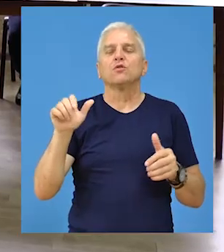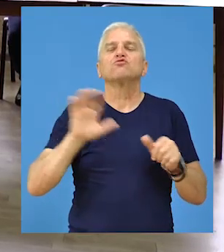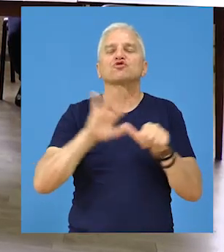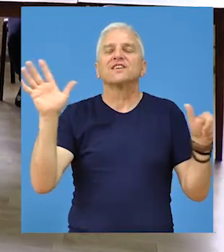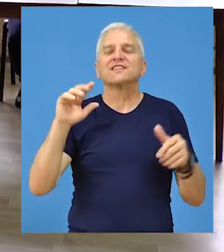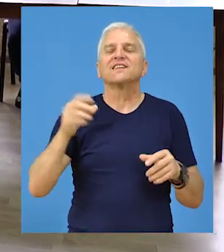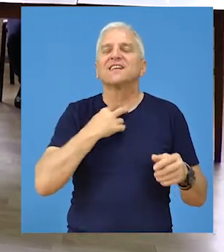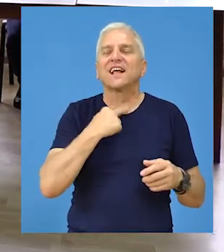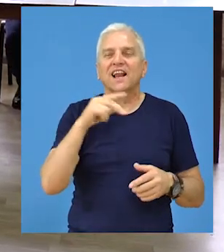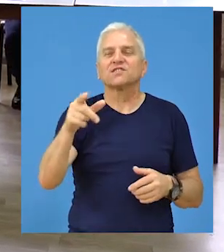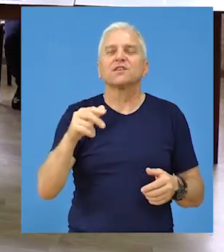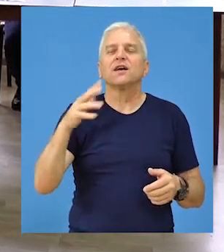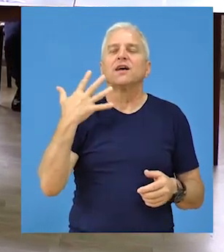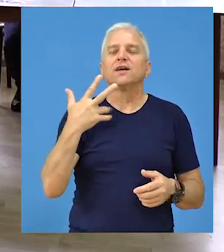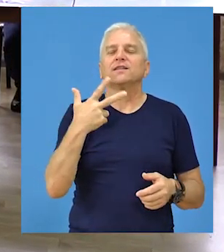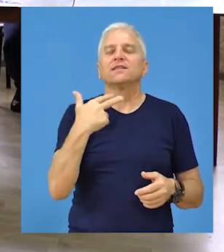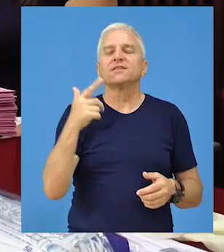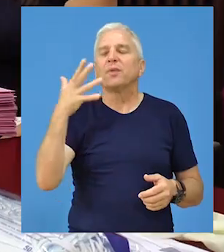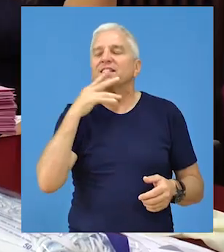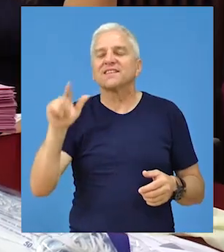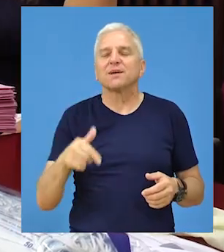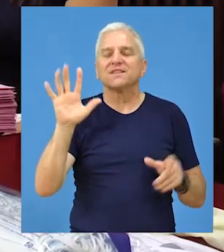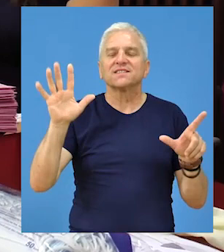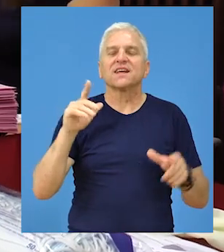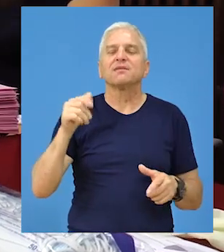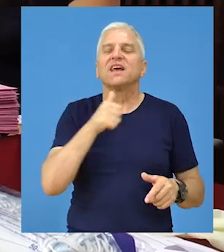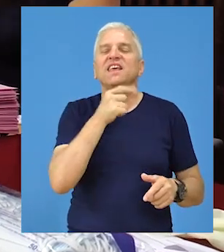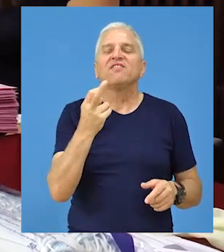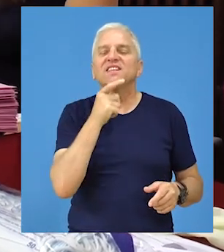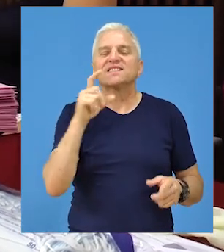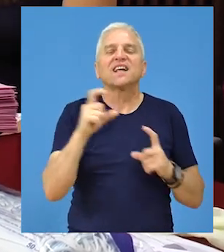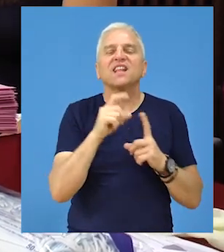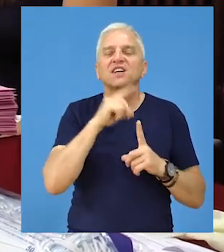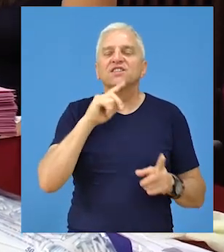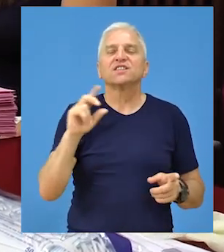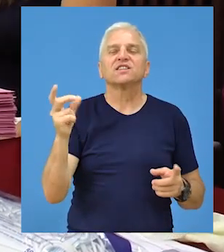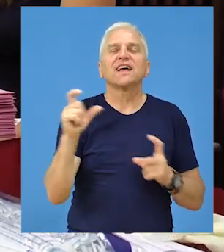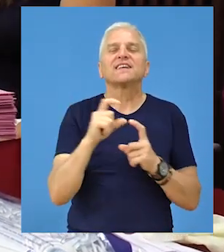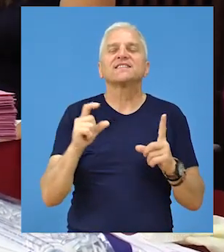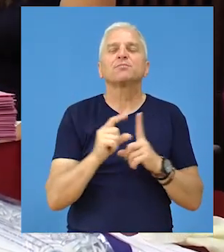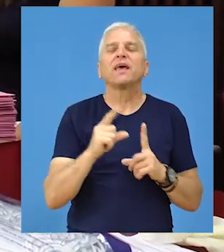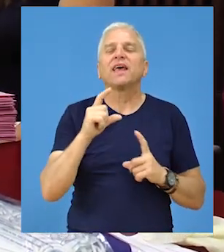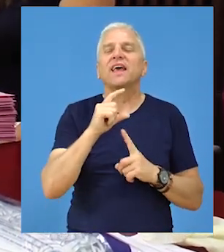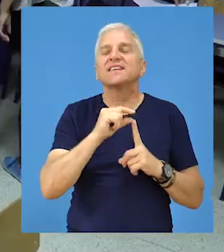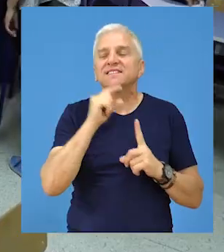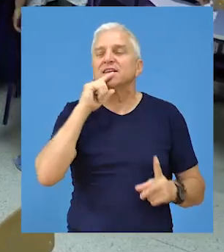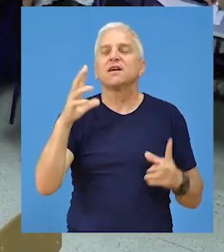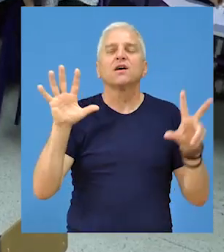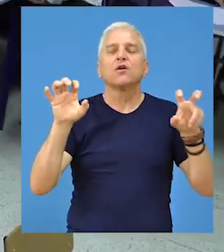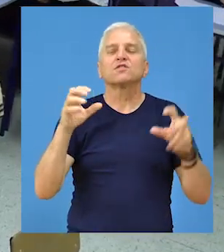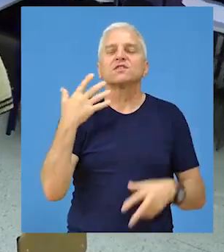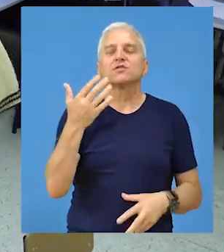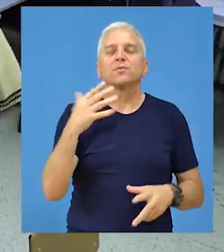odnosno njih 5,78 odsto. Lista Ivica Dačić Socijalistička partija Srbije osvojila je